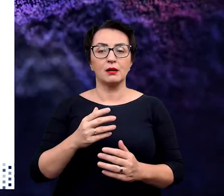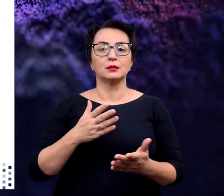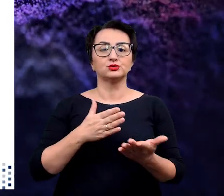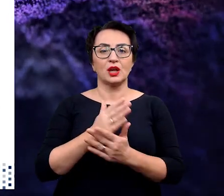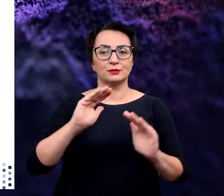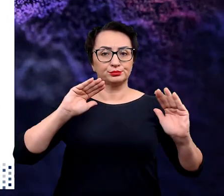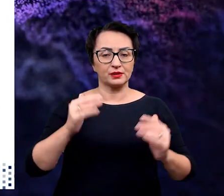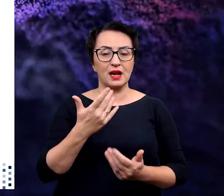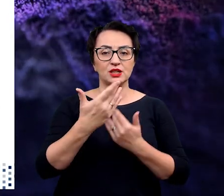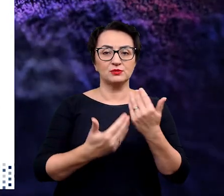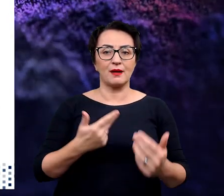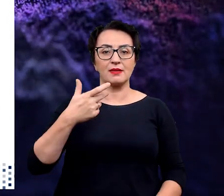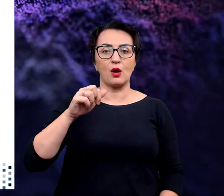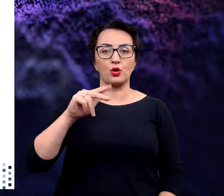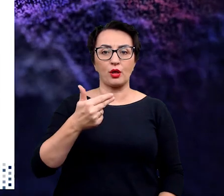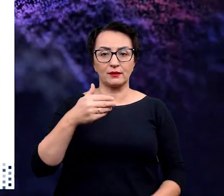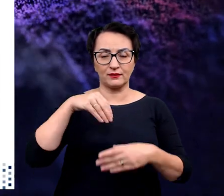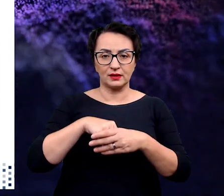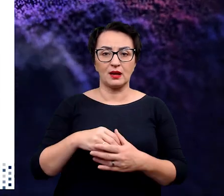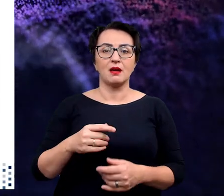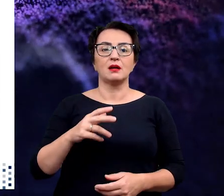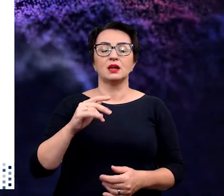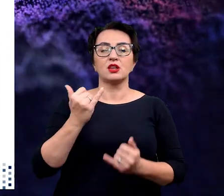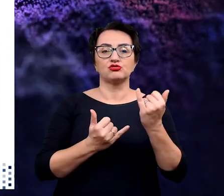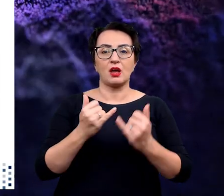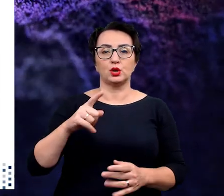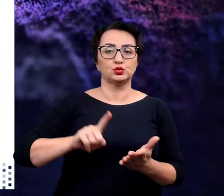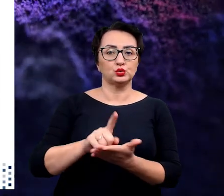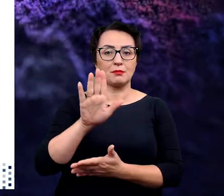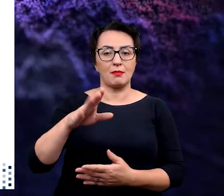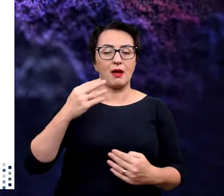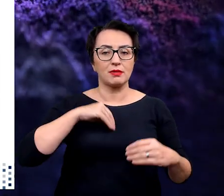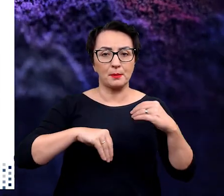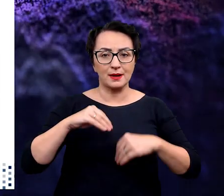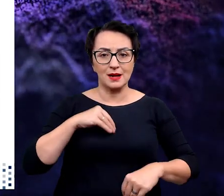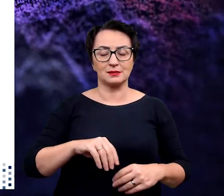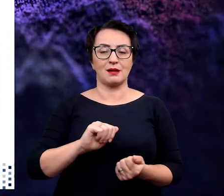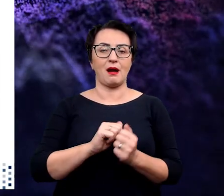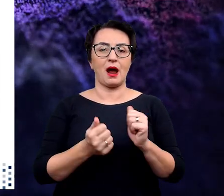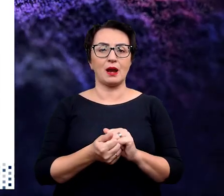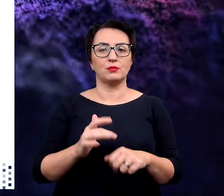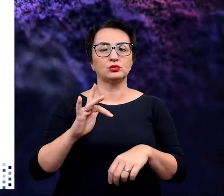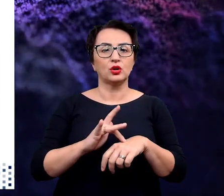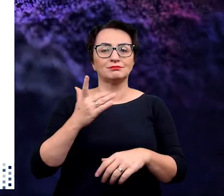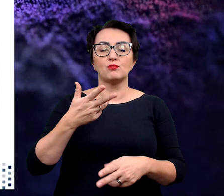w jego strukturze w momencie, kiedy szczur doświadcza stanów depresyjnych, albo